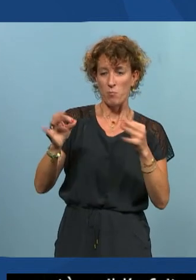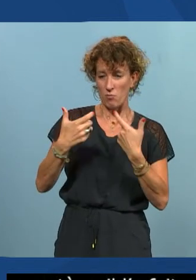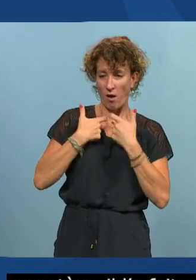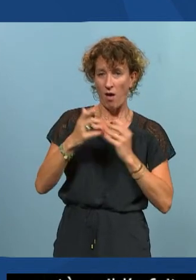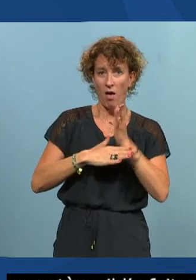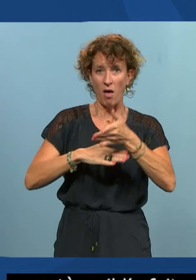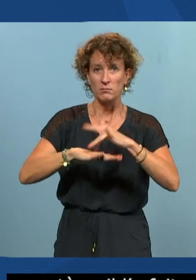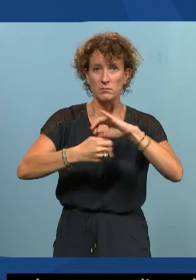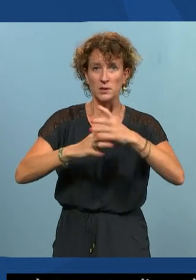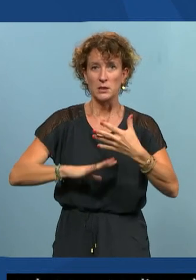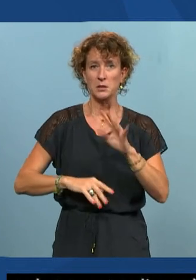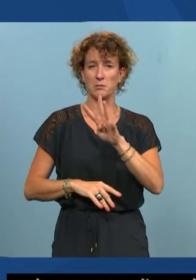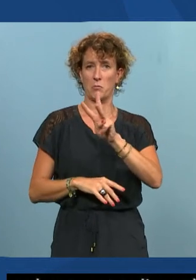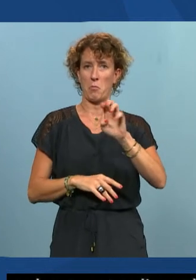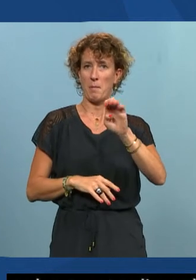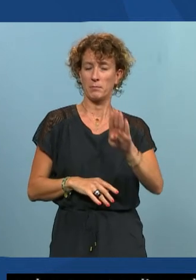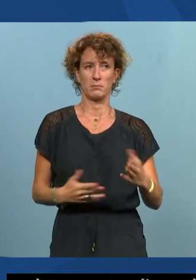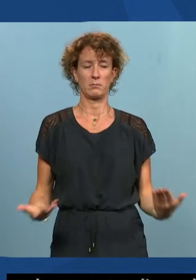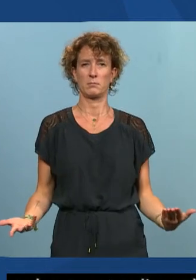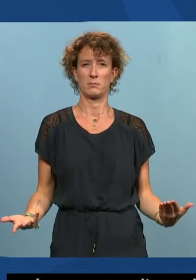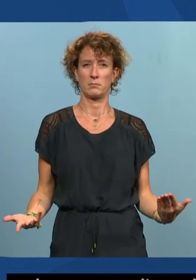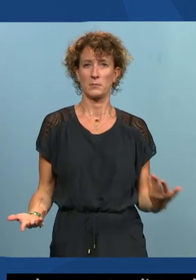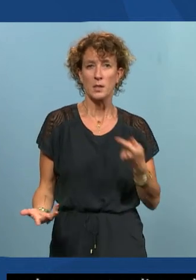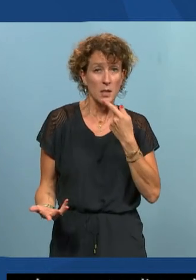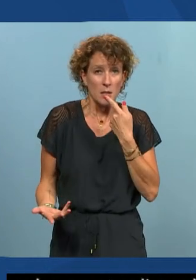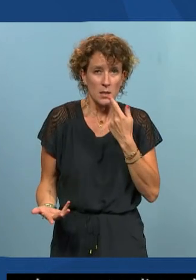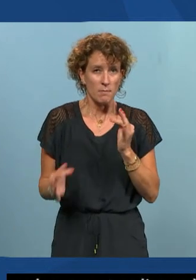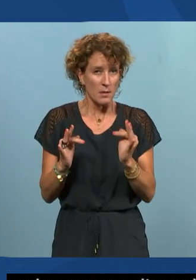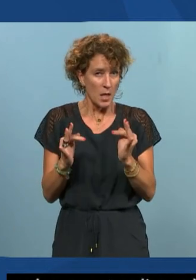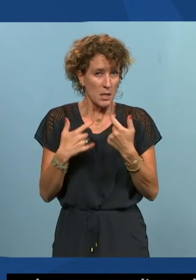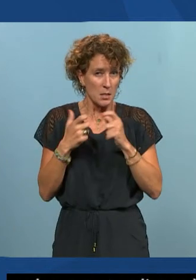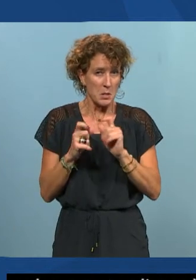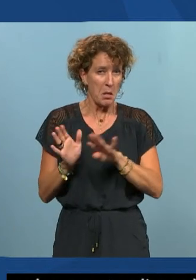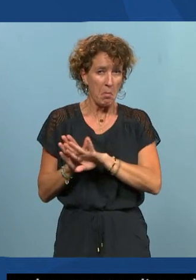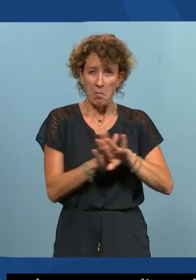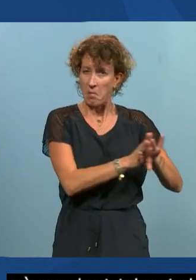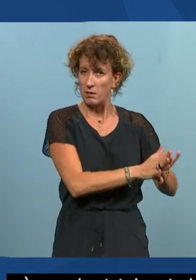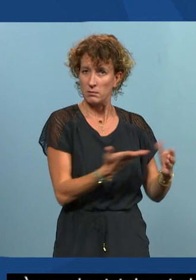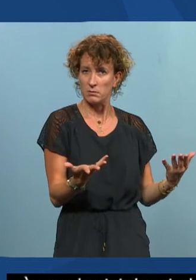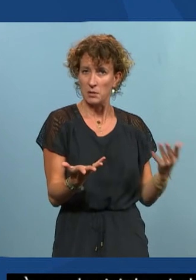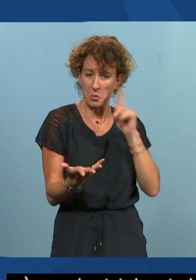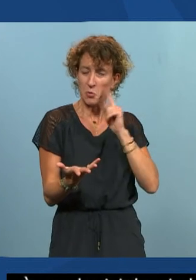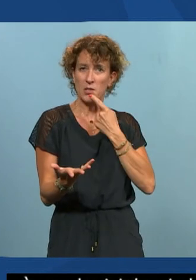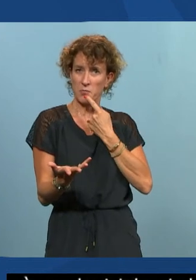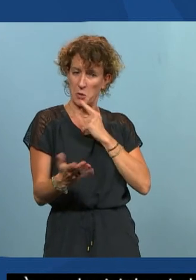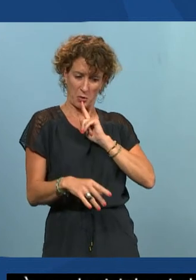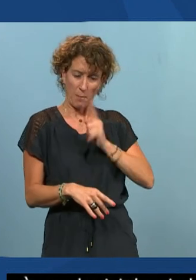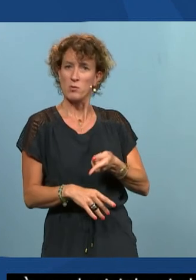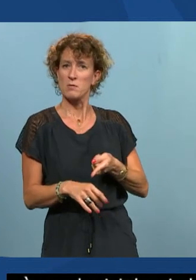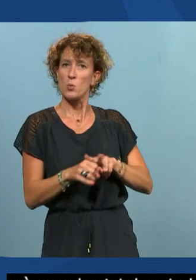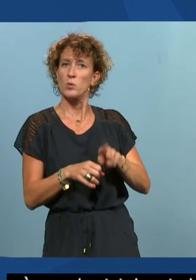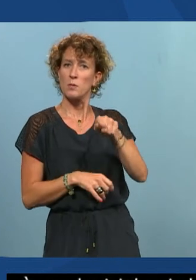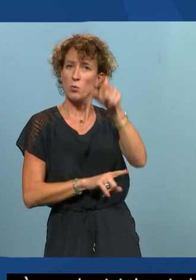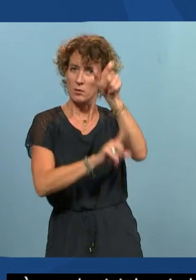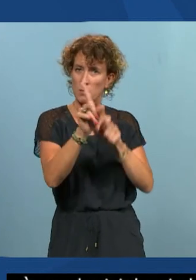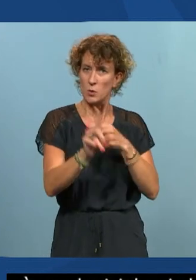en ça effectivement juste en ça on ne parle plus d'accessibilité parce que de toute façon pour l'utilisateur on va lui imposer un outil qu'il a